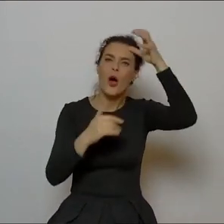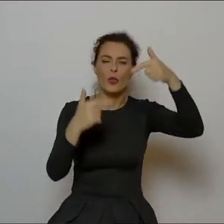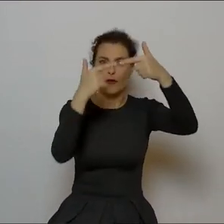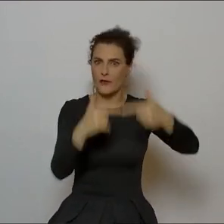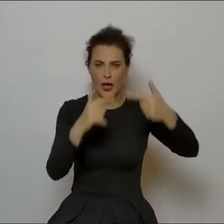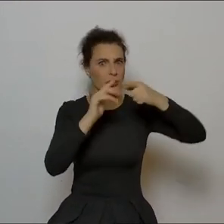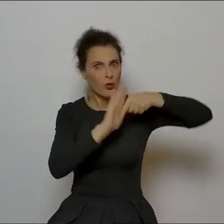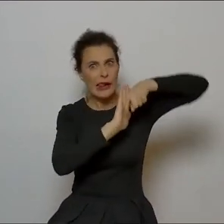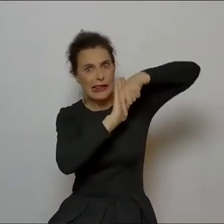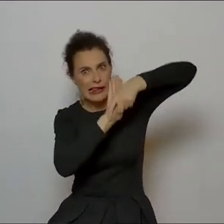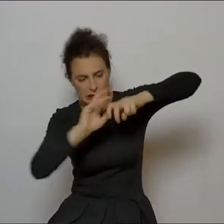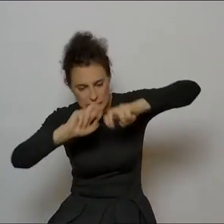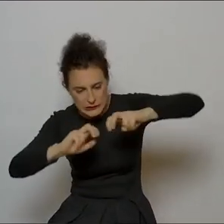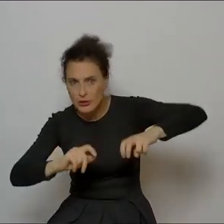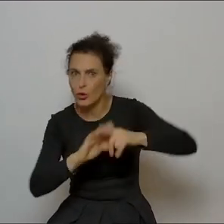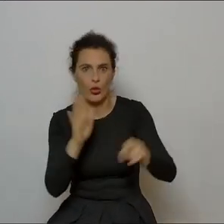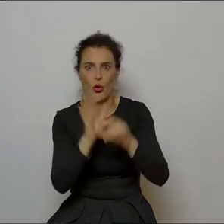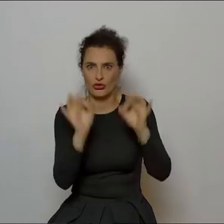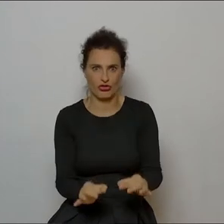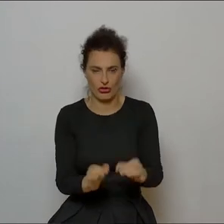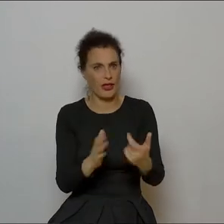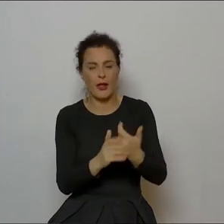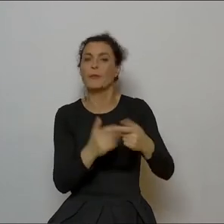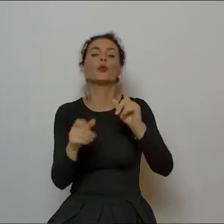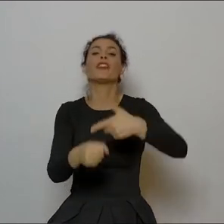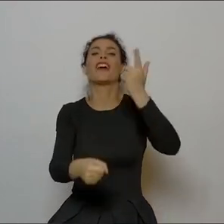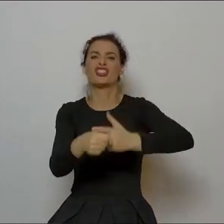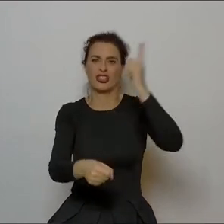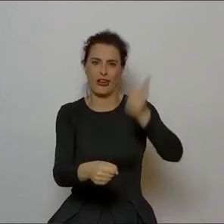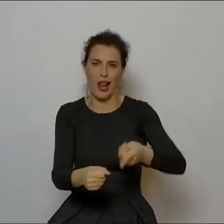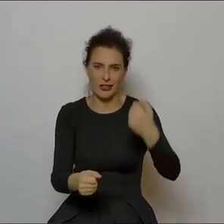I ten proces trwa. Ten proces trwało u mnie już jakby prawie 20 lat.